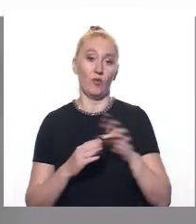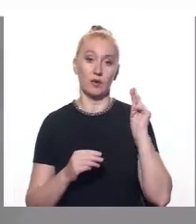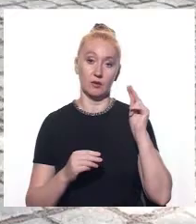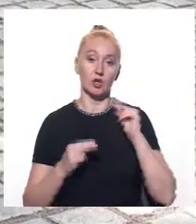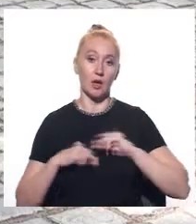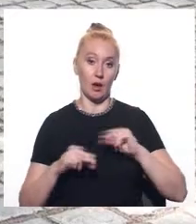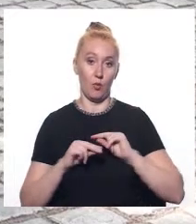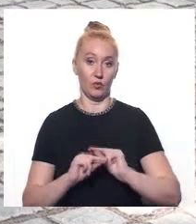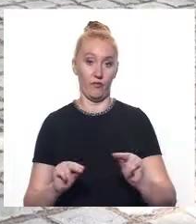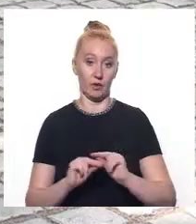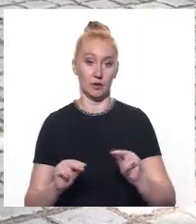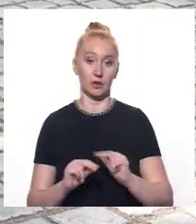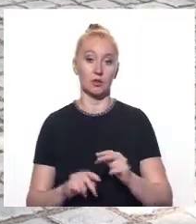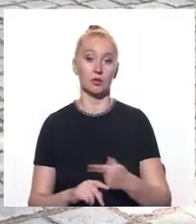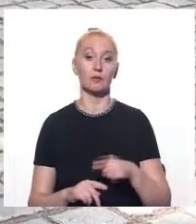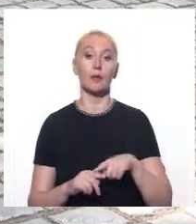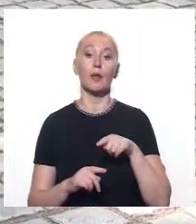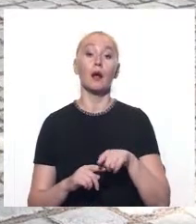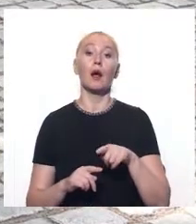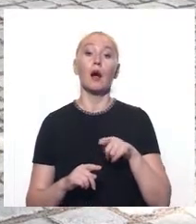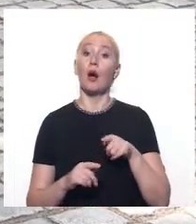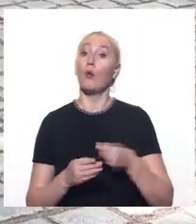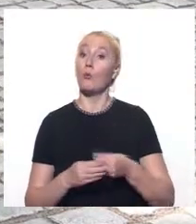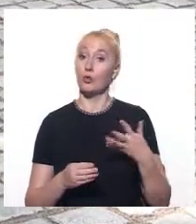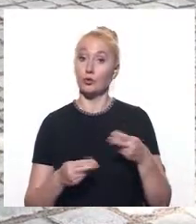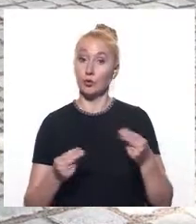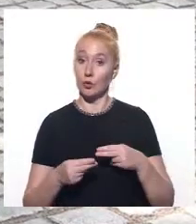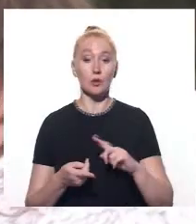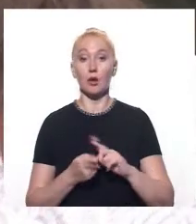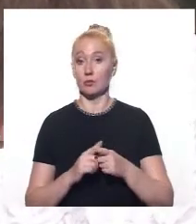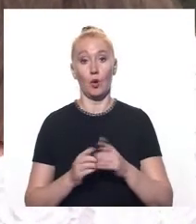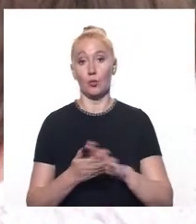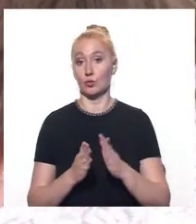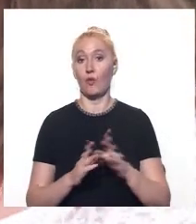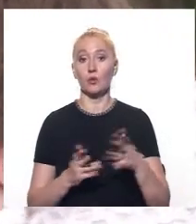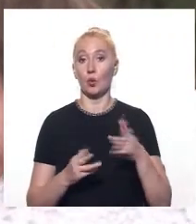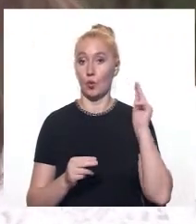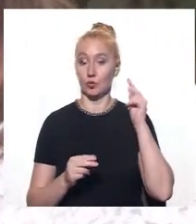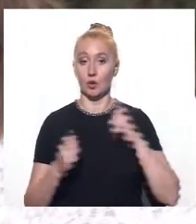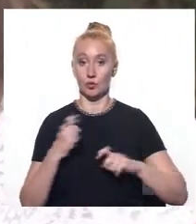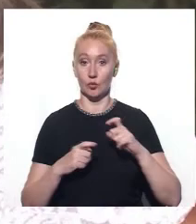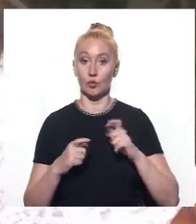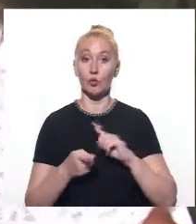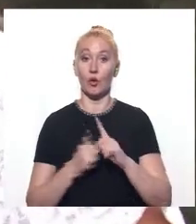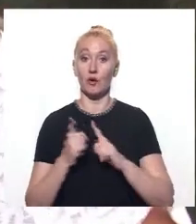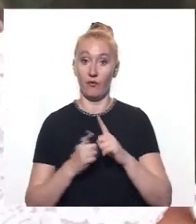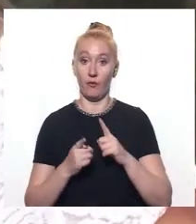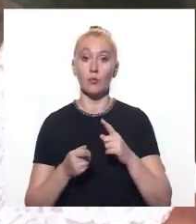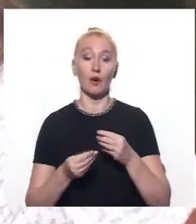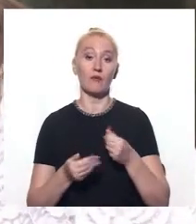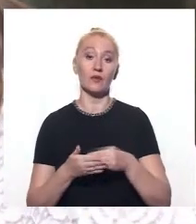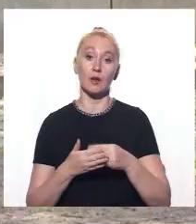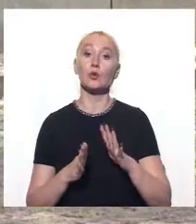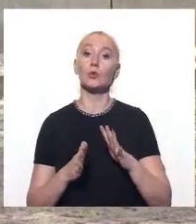викладачів. Яна Бутуріна говорить, що подорожчання контракту не змінить умов, у яких навчаються студенти. А те, що реформа фінансування стосується лише